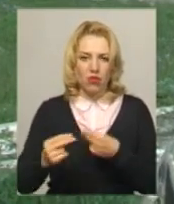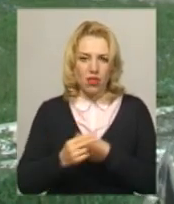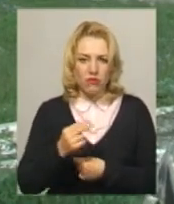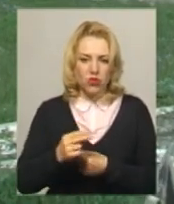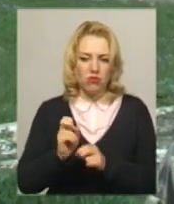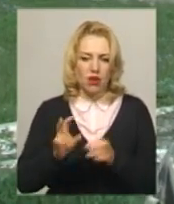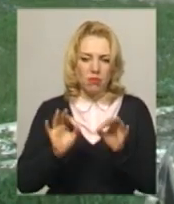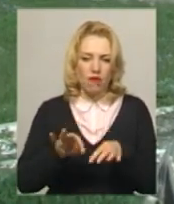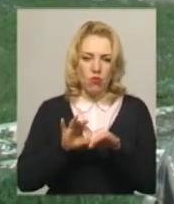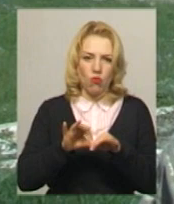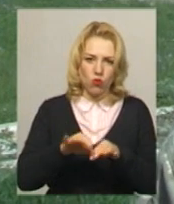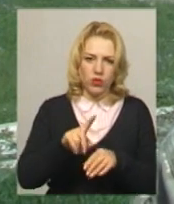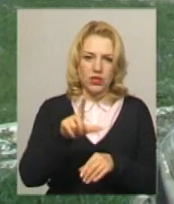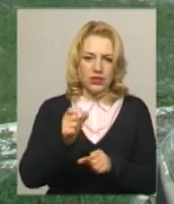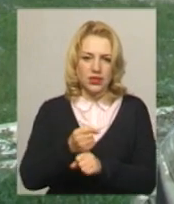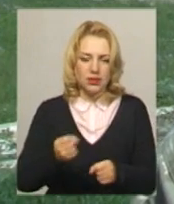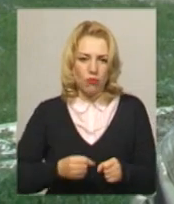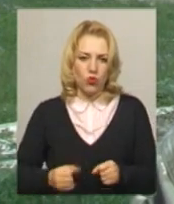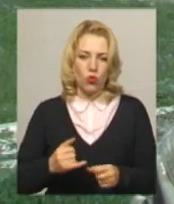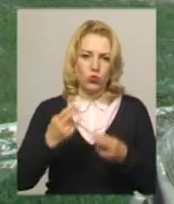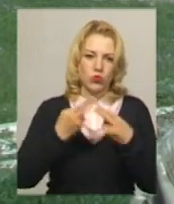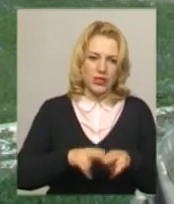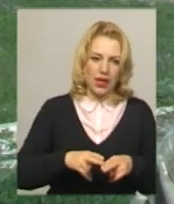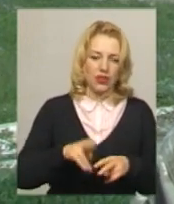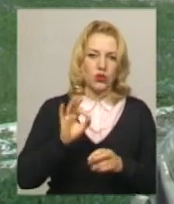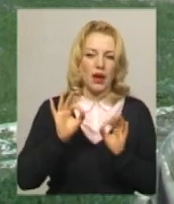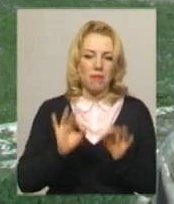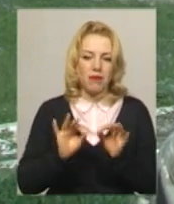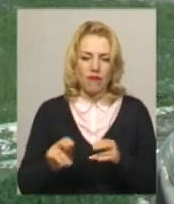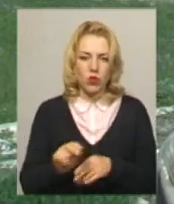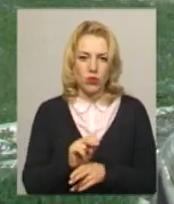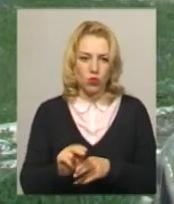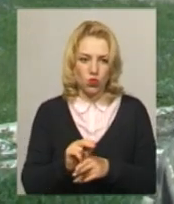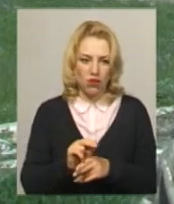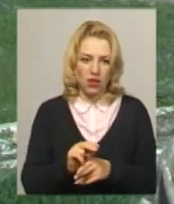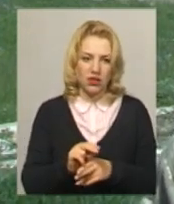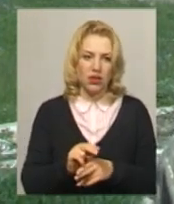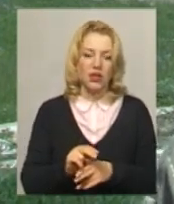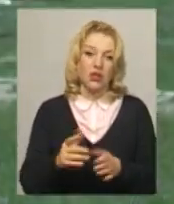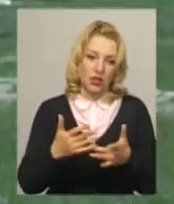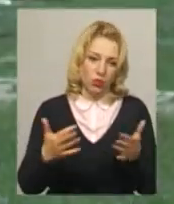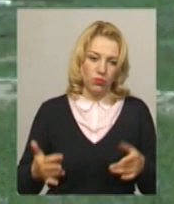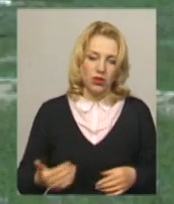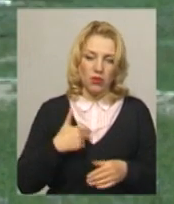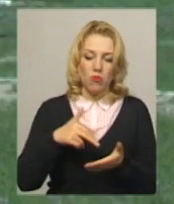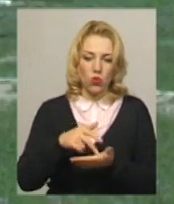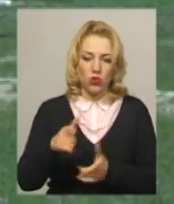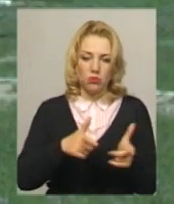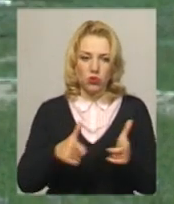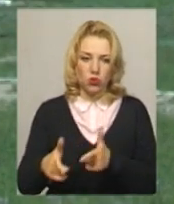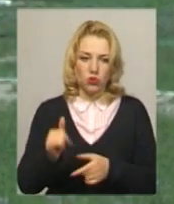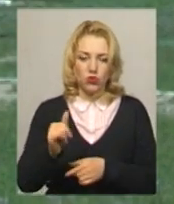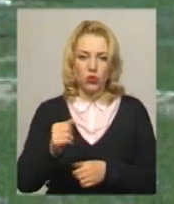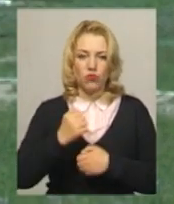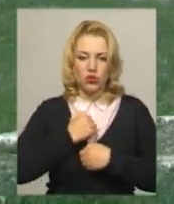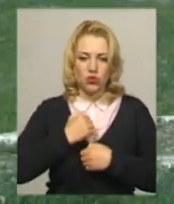як поводиться правильно зі зброєю, з технікою, як правильно її ремонтувати і тому подібне. Проходив підготовку у